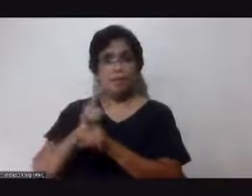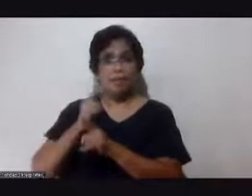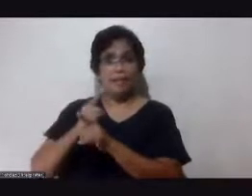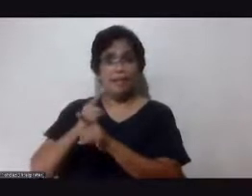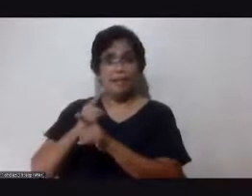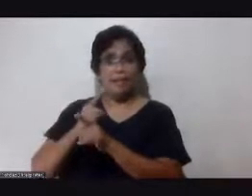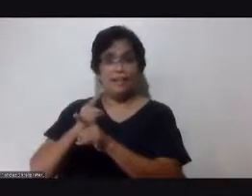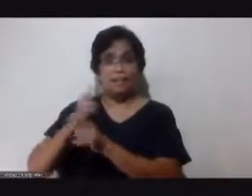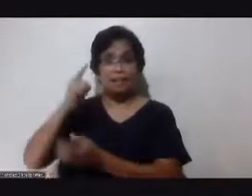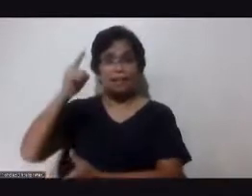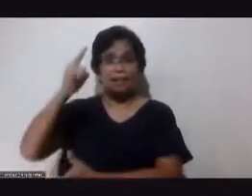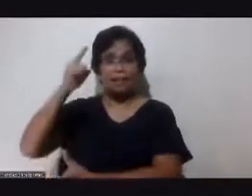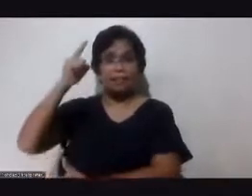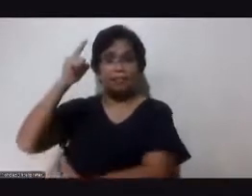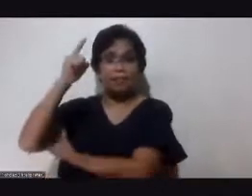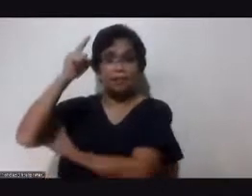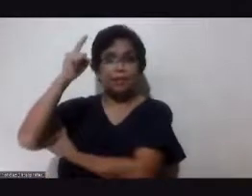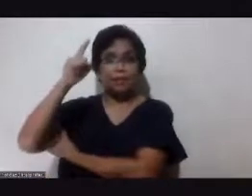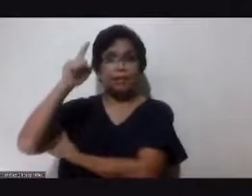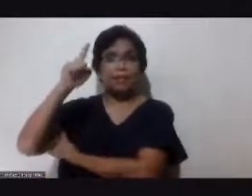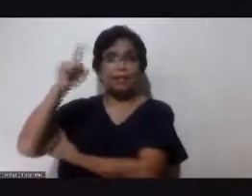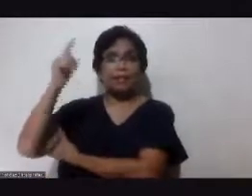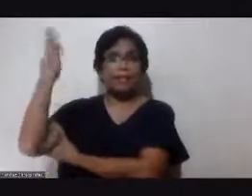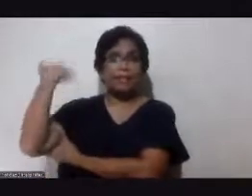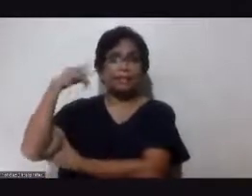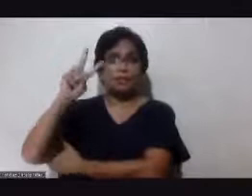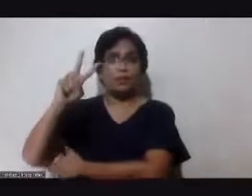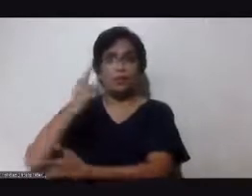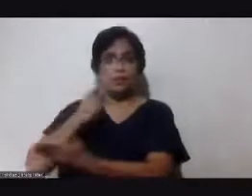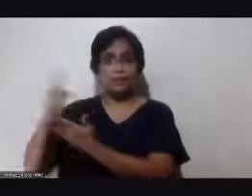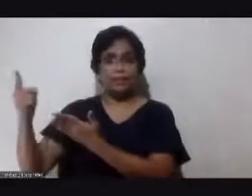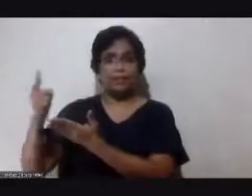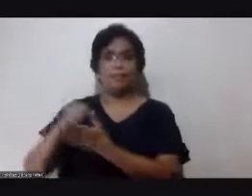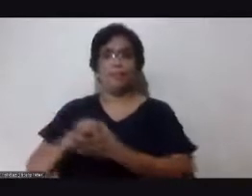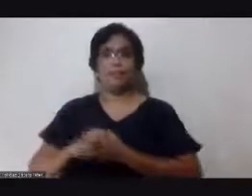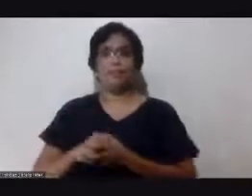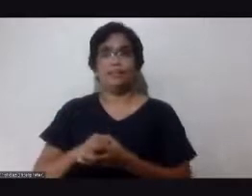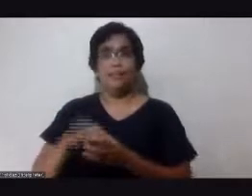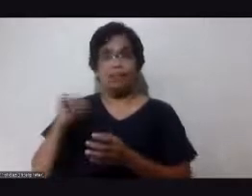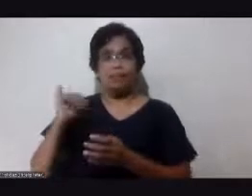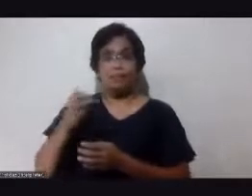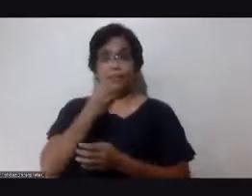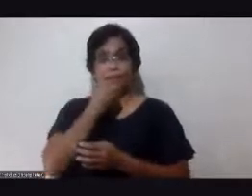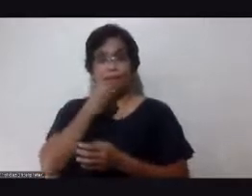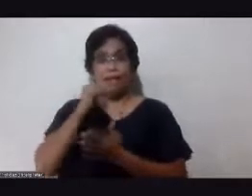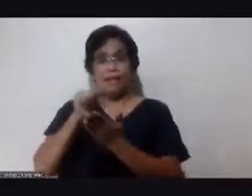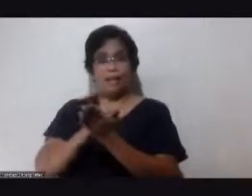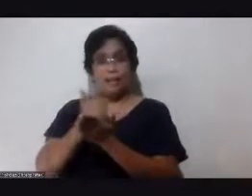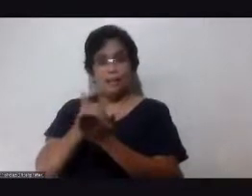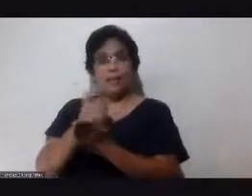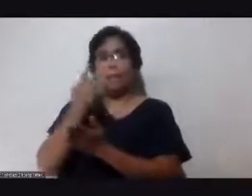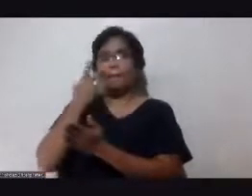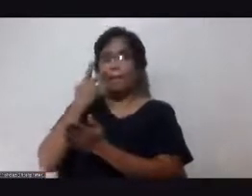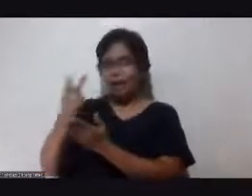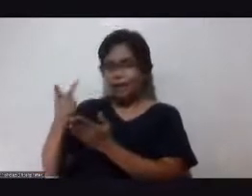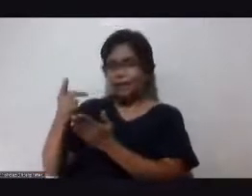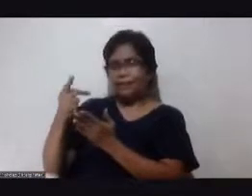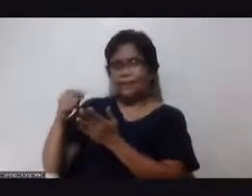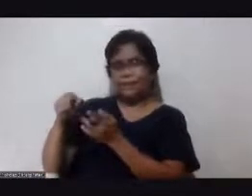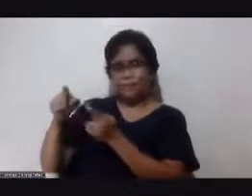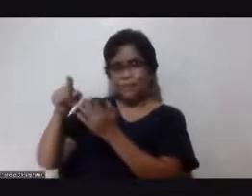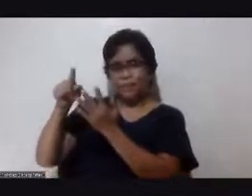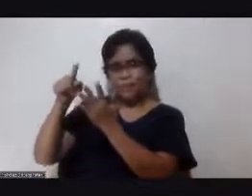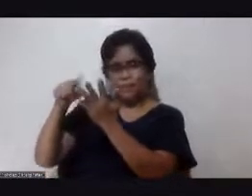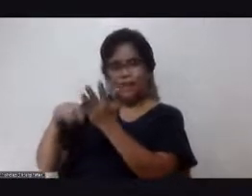dito nung isang araw okay last two weeks naglagay ako ng device okay pag kumain ka ng avocado makikita mo na hindi talagang